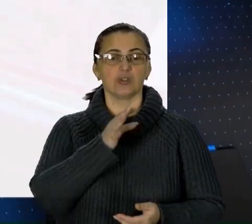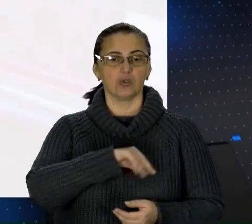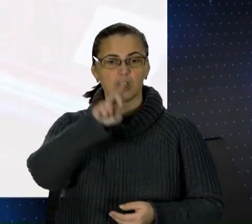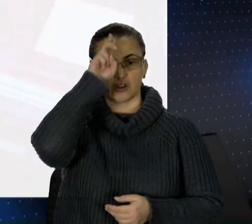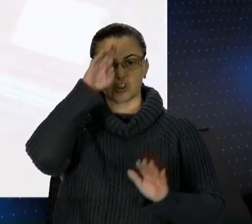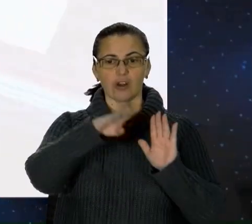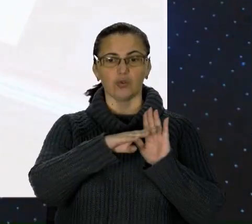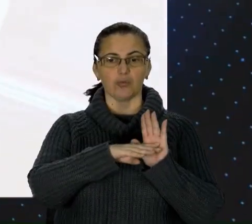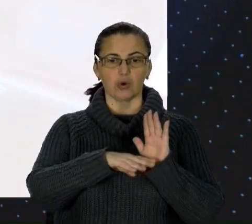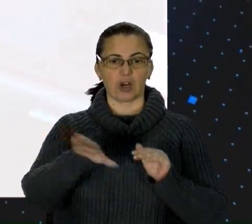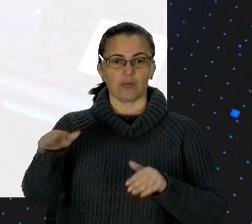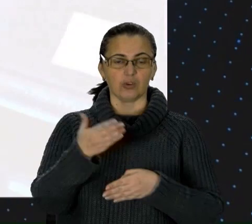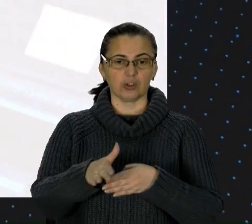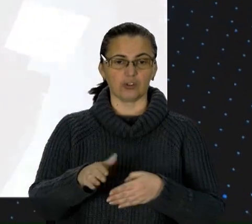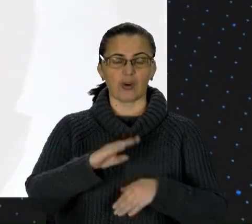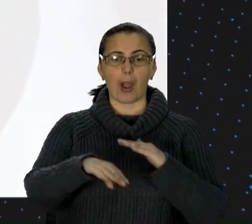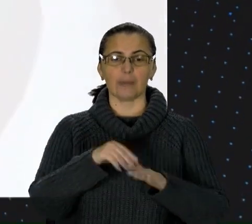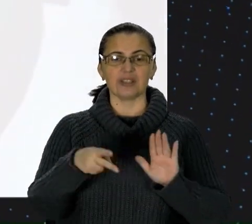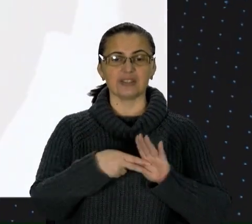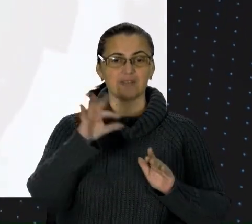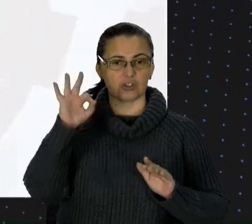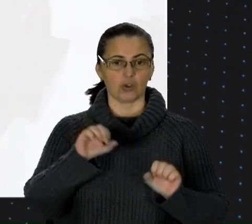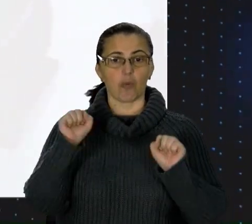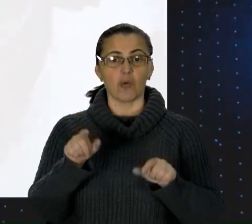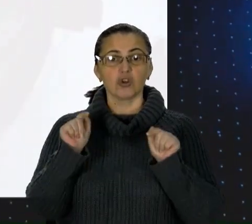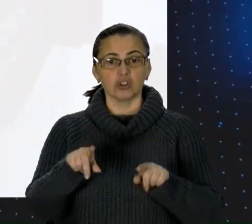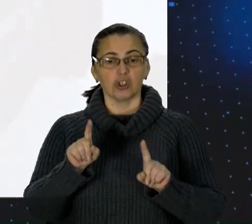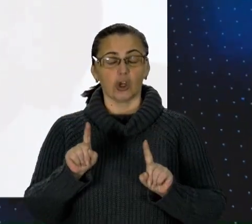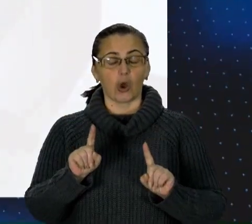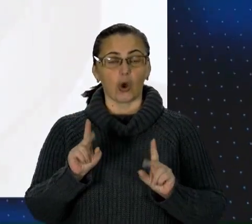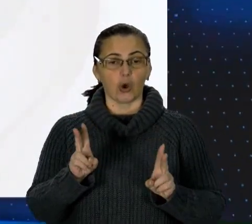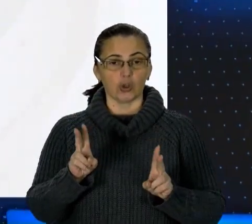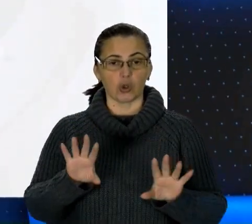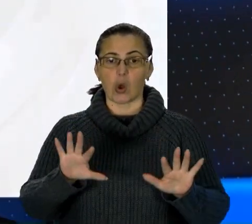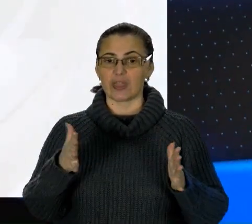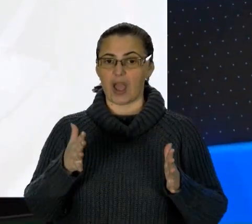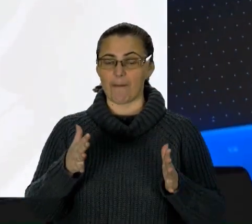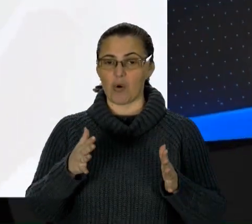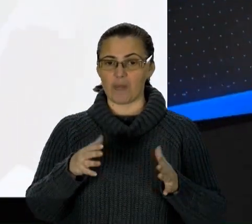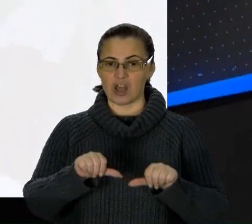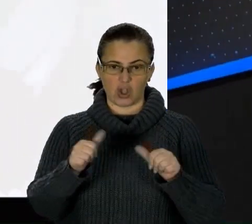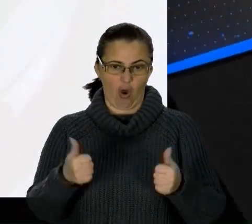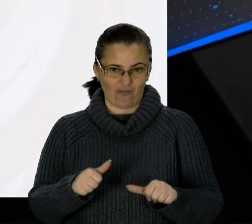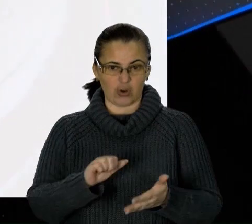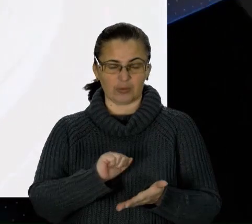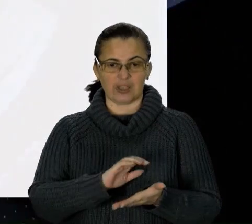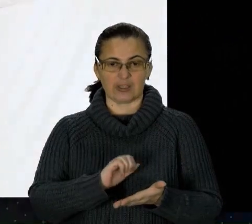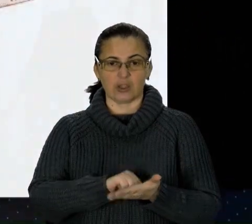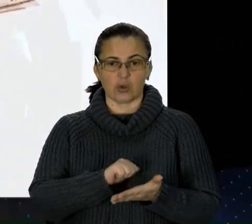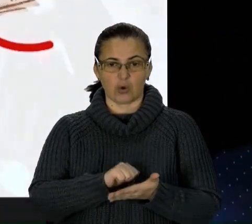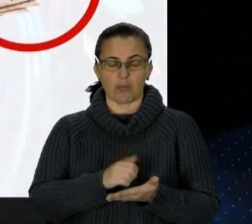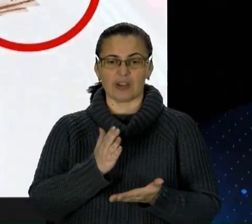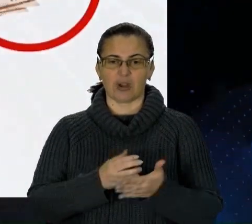державною програмою кредитування під 7% можуть ті, хто на момент оформлення іпотеки досяг віку не більше 50 років. Має